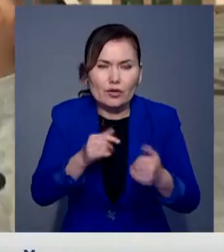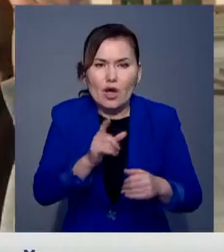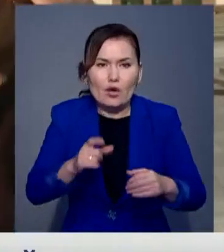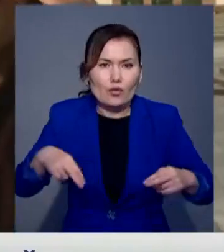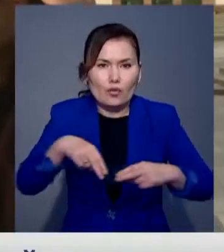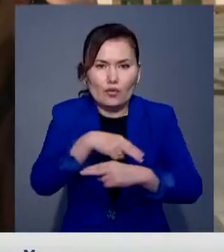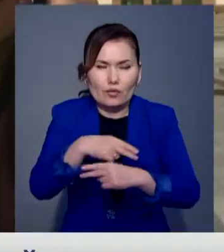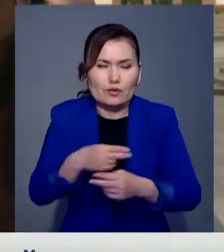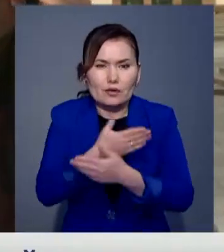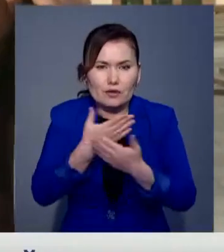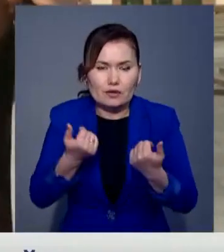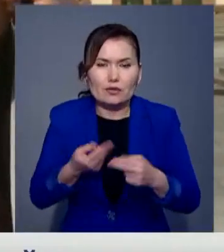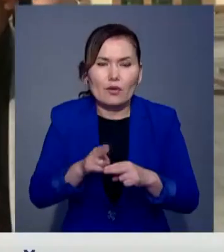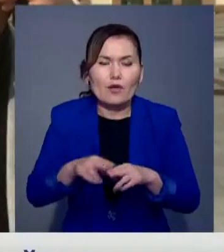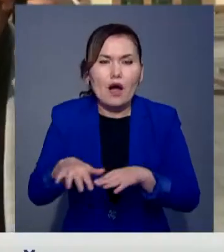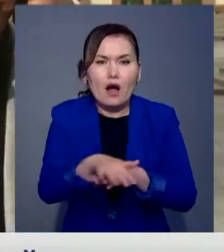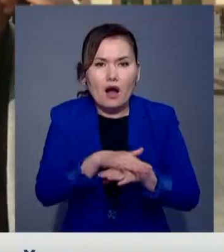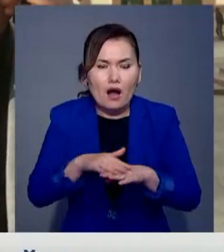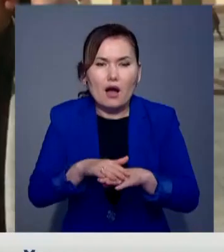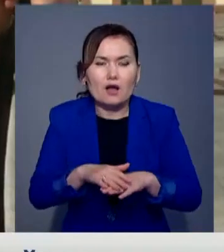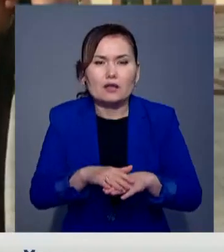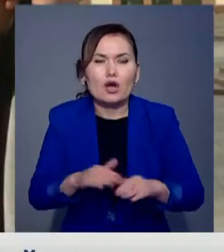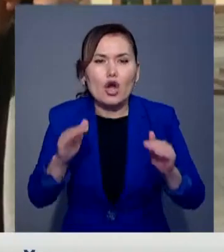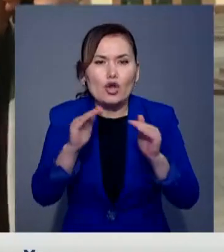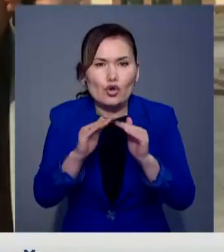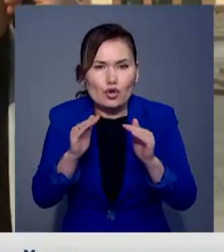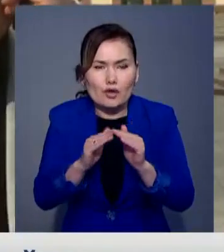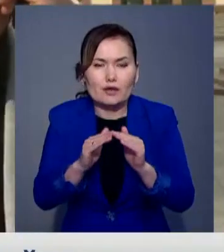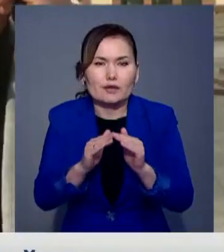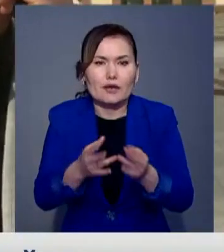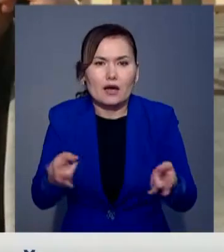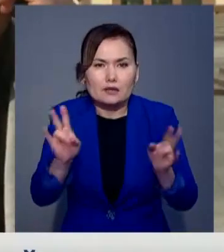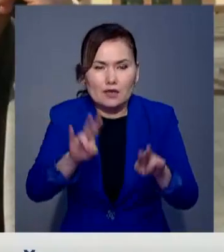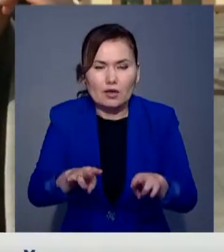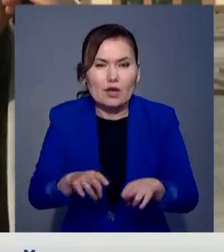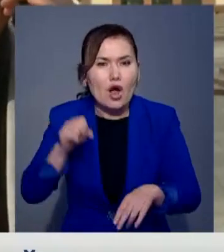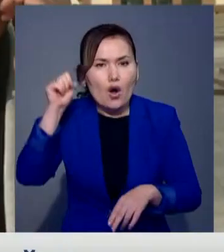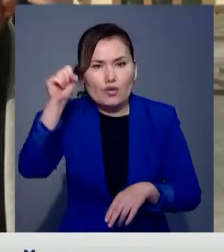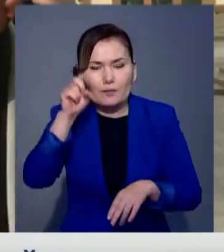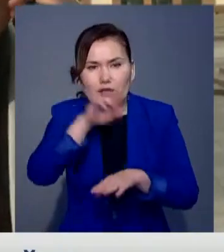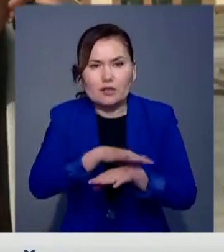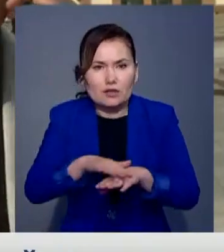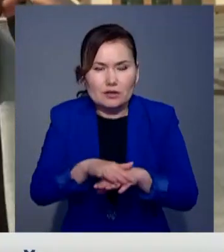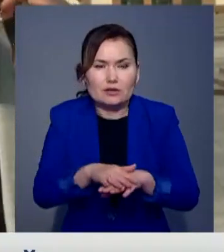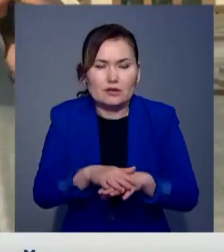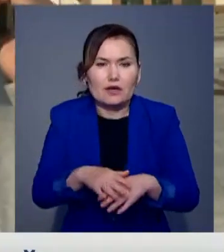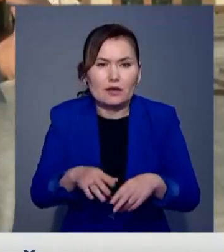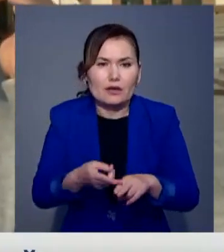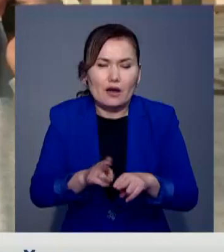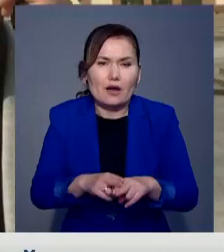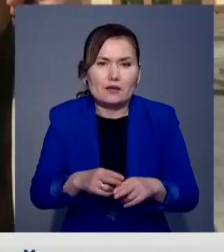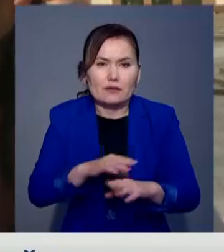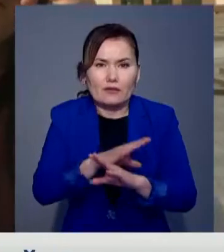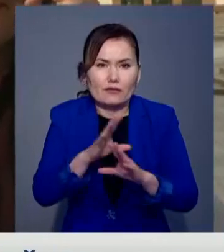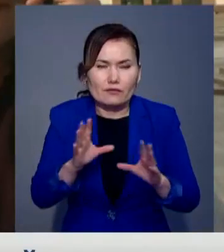Қалықтың дейіні қазыр бүлі өрінде болатырым. Үзбекстандағы жағдай осындай. Бауыржан, Қаман болыңыздар, Қабай күріңіздік.